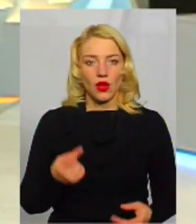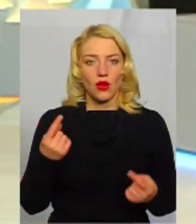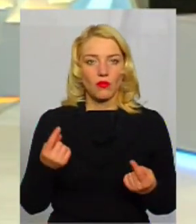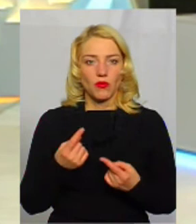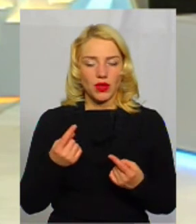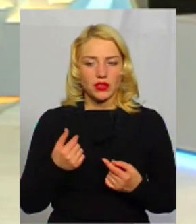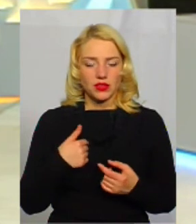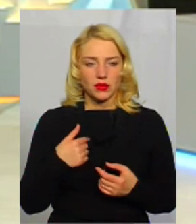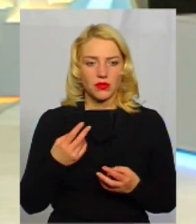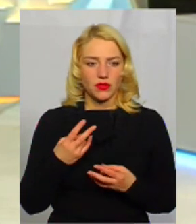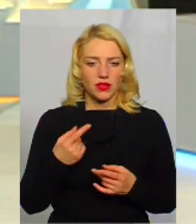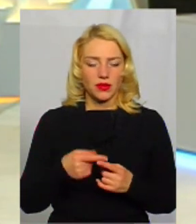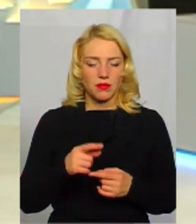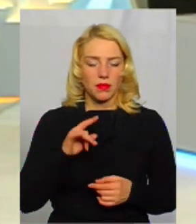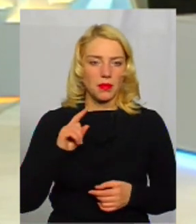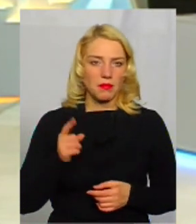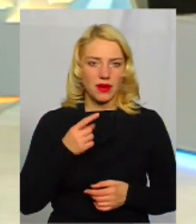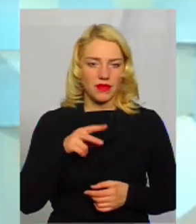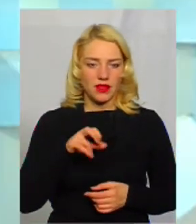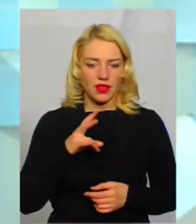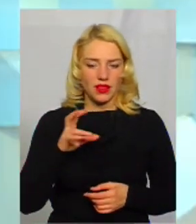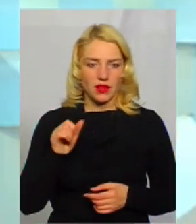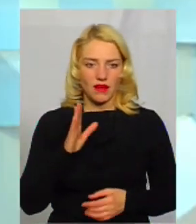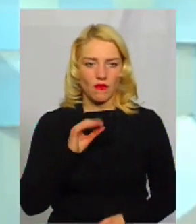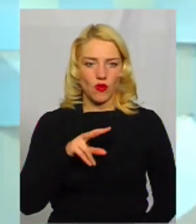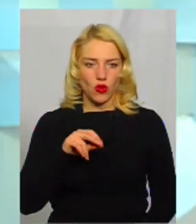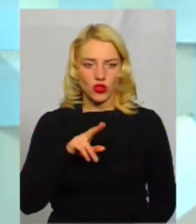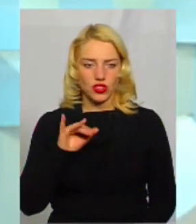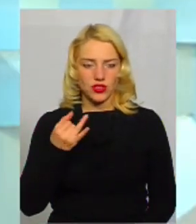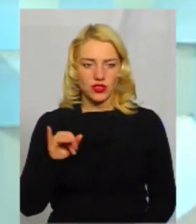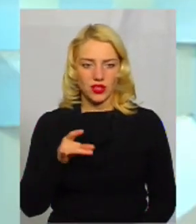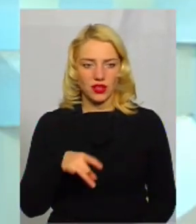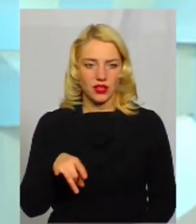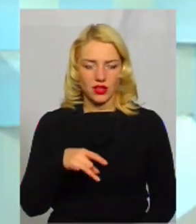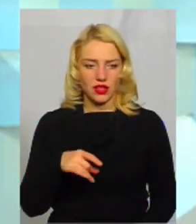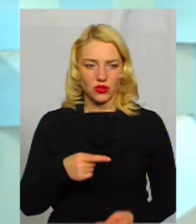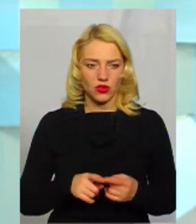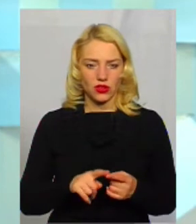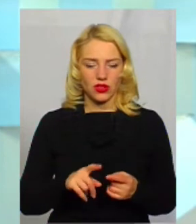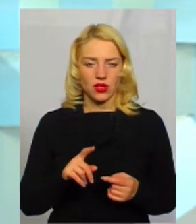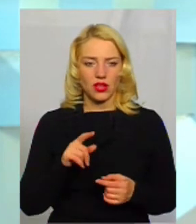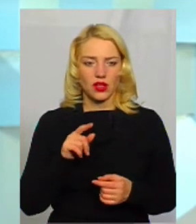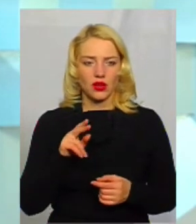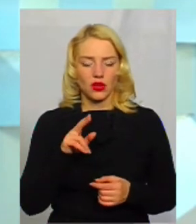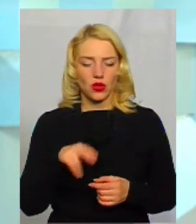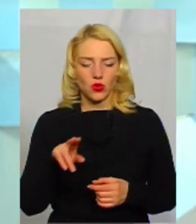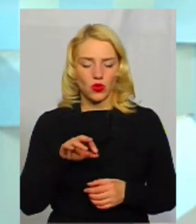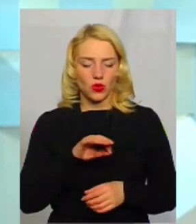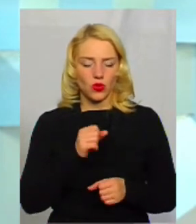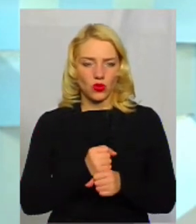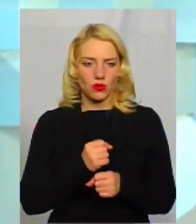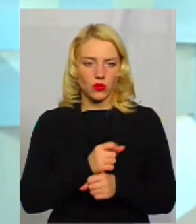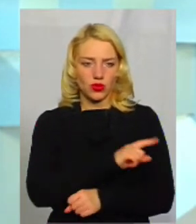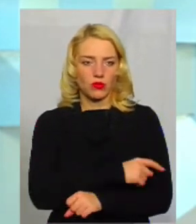випадку я зрозумію, що це по-первому, на Цибулу, Волочевський район. По-другому, що до роботи поліклініки,